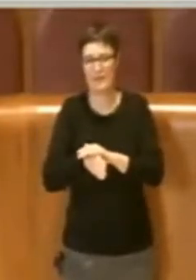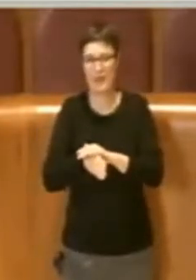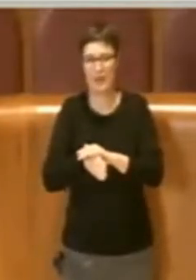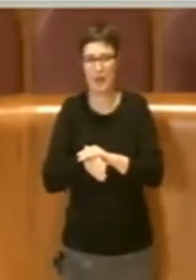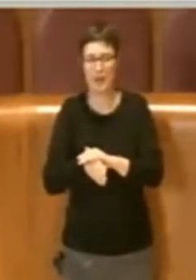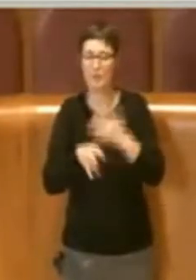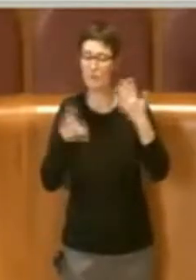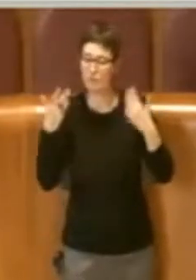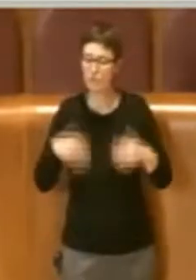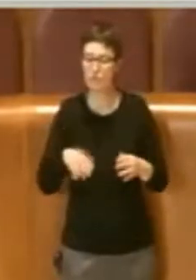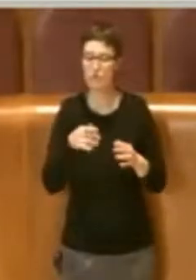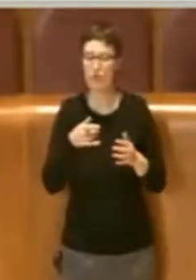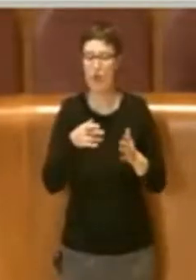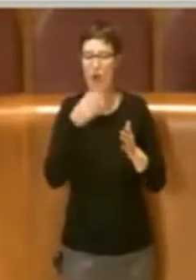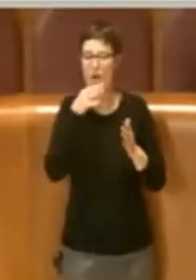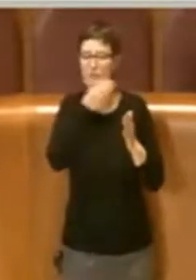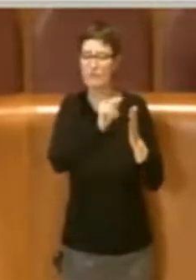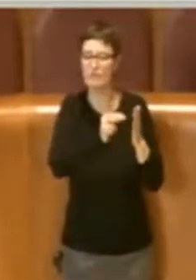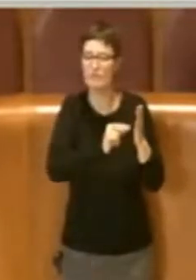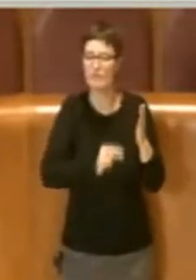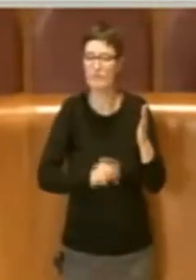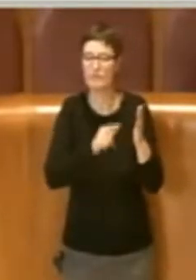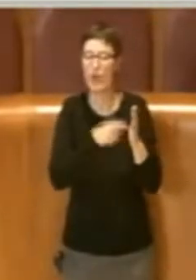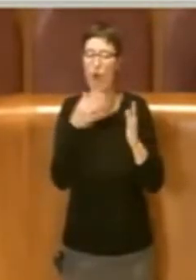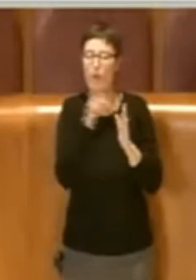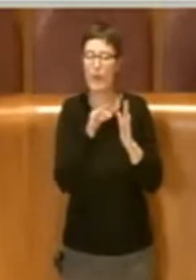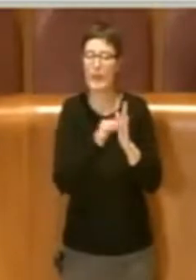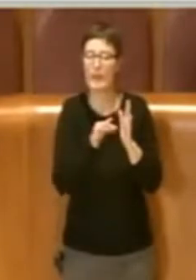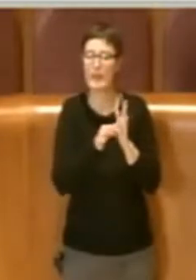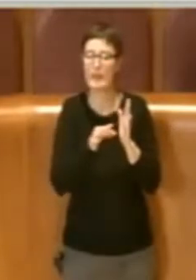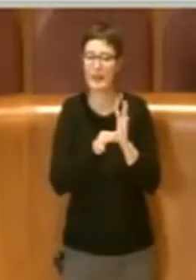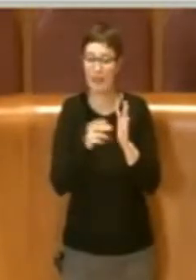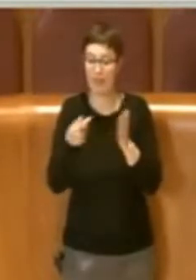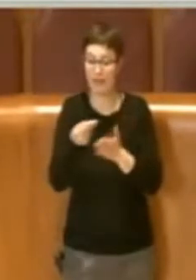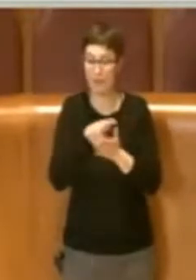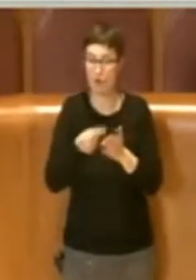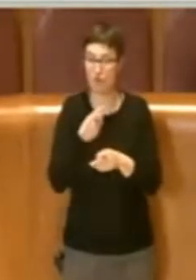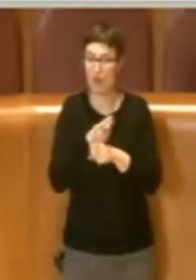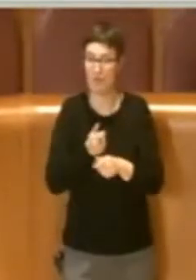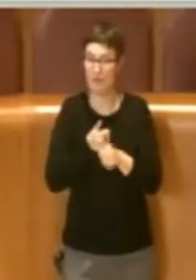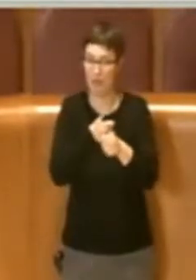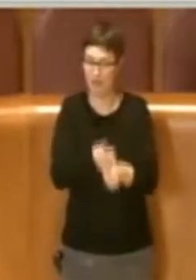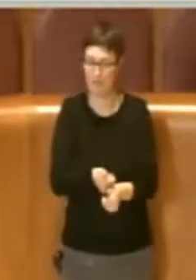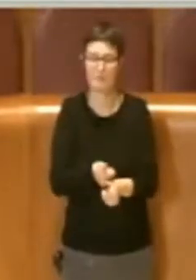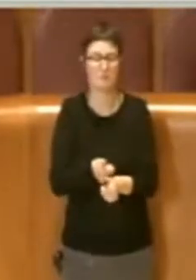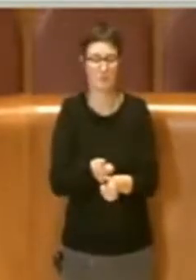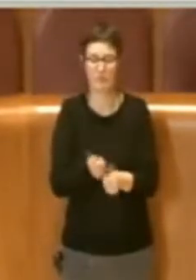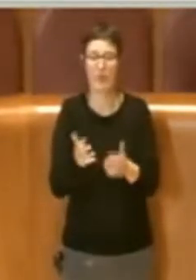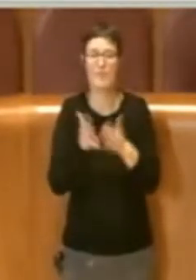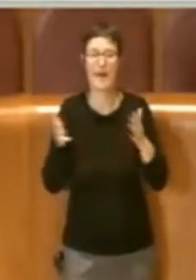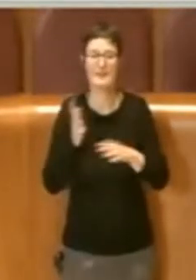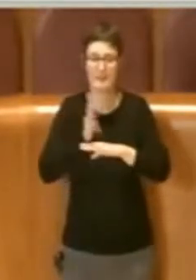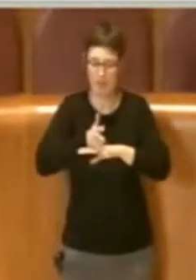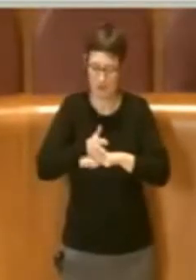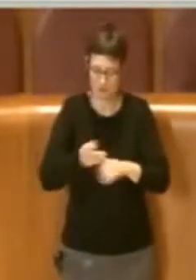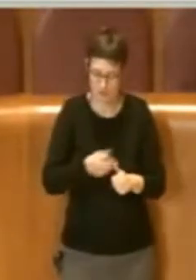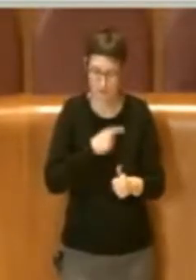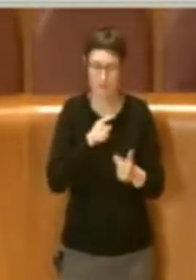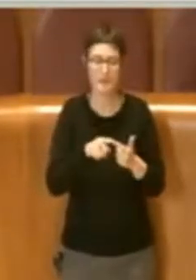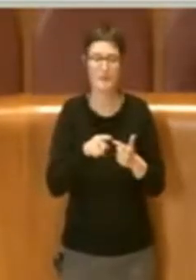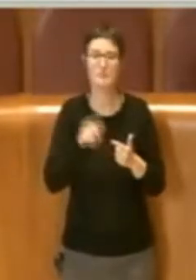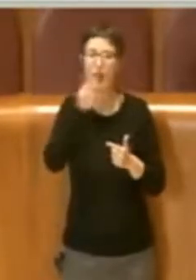sono per noi i criteri che questi progetti devono rispettare. Massima accessibilità, efficientamento